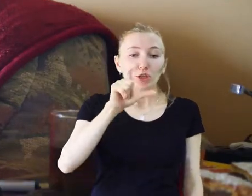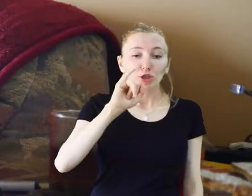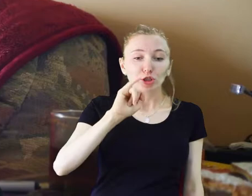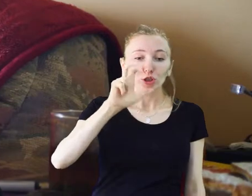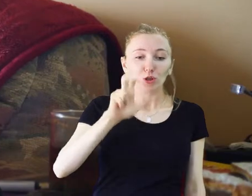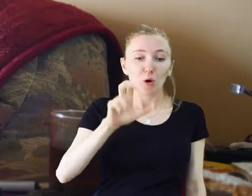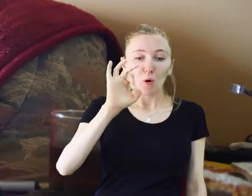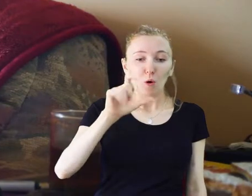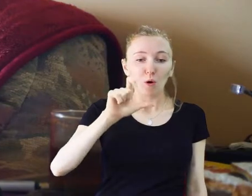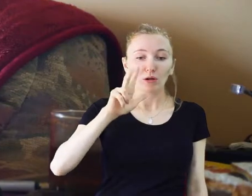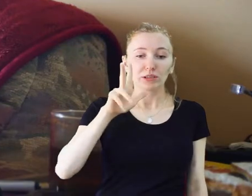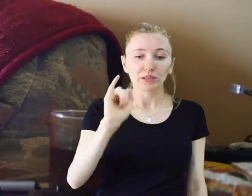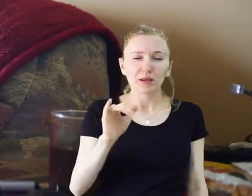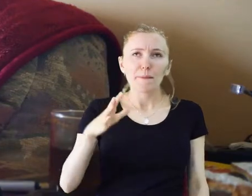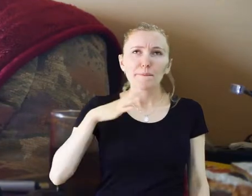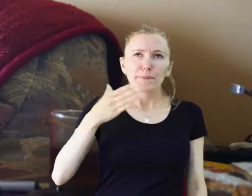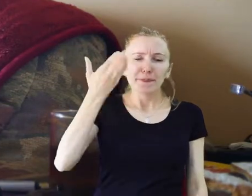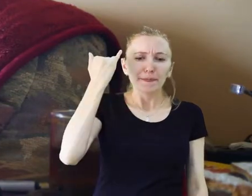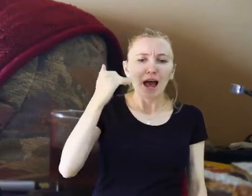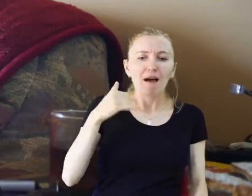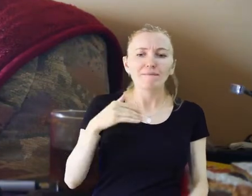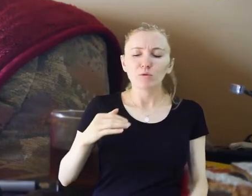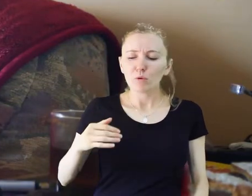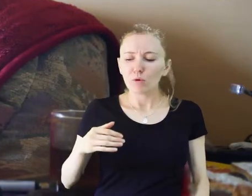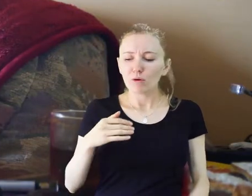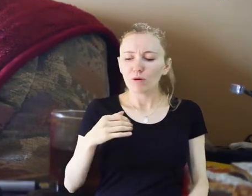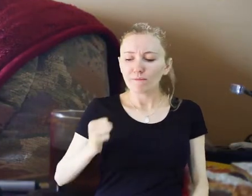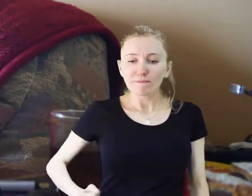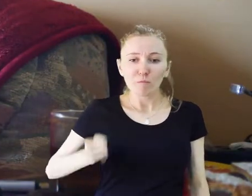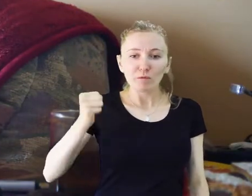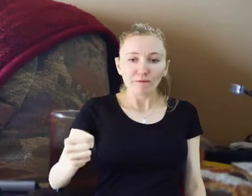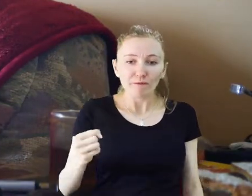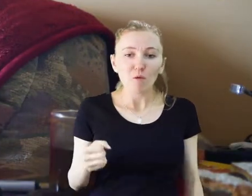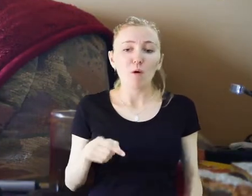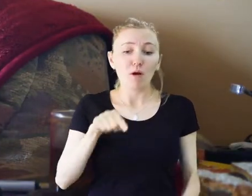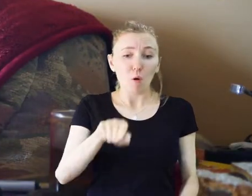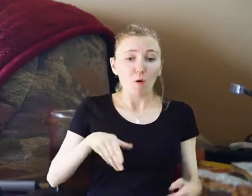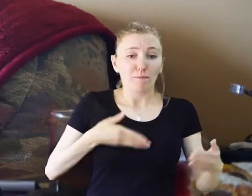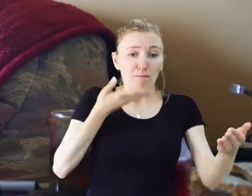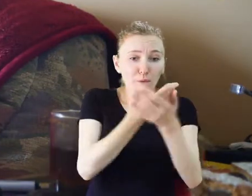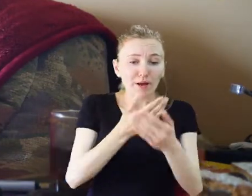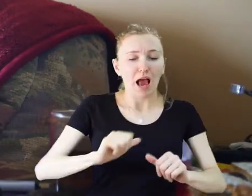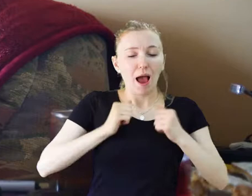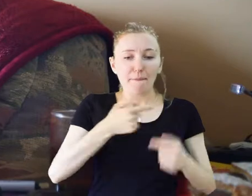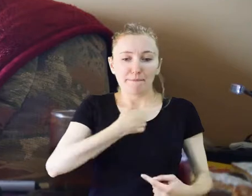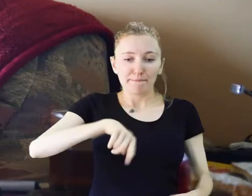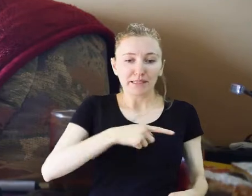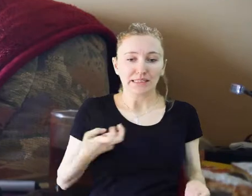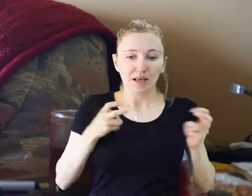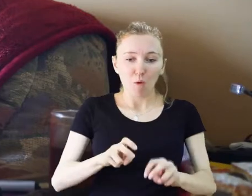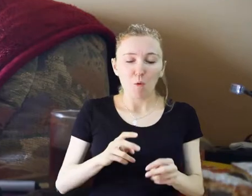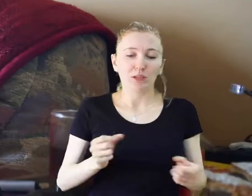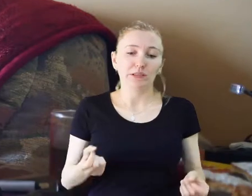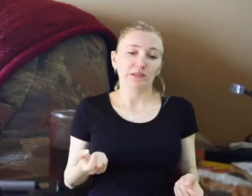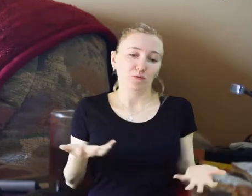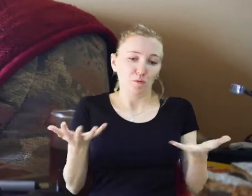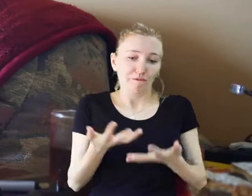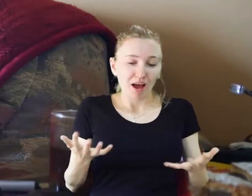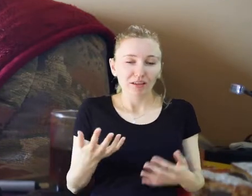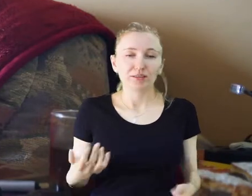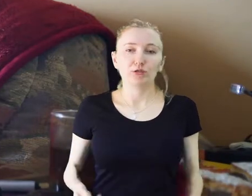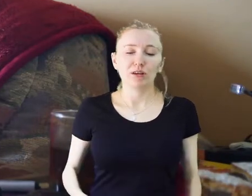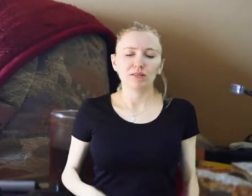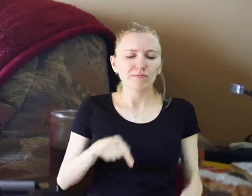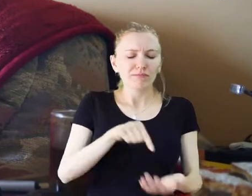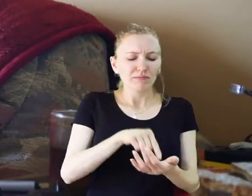i Małgosia Murgowska, to znaczy ja powiedziała mnie,